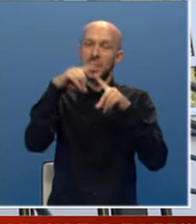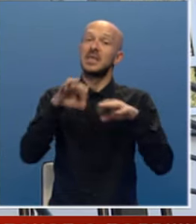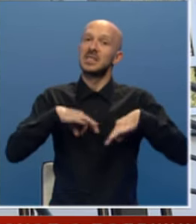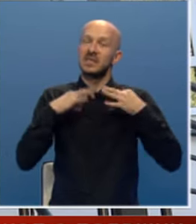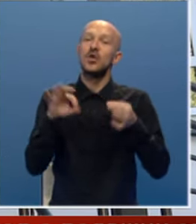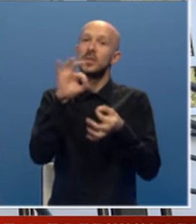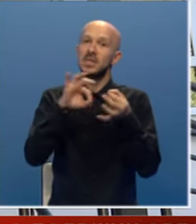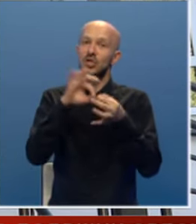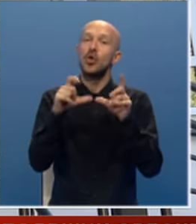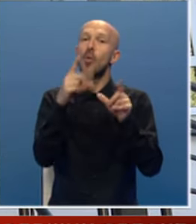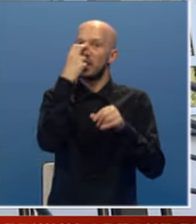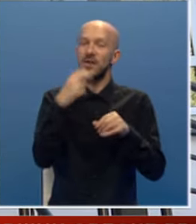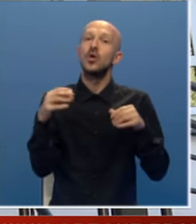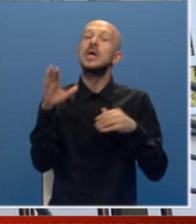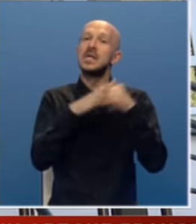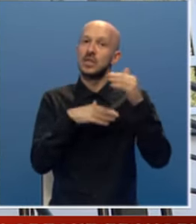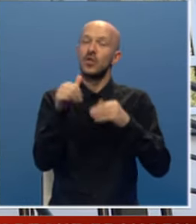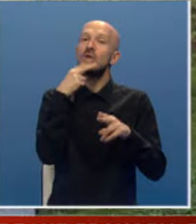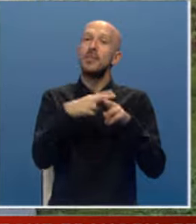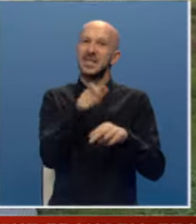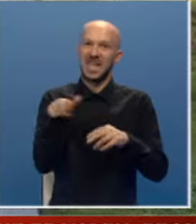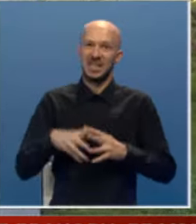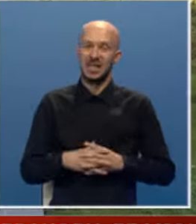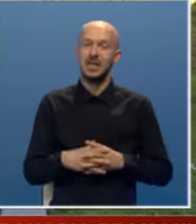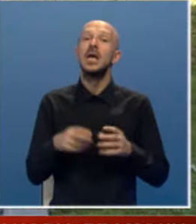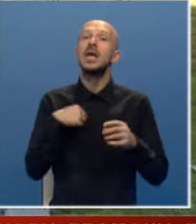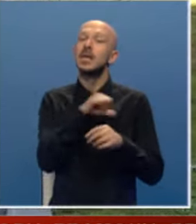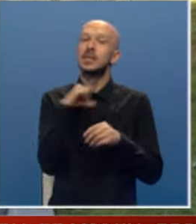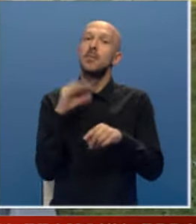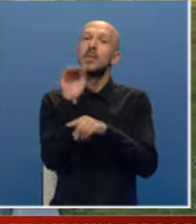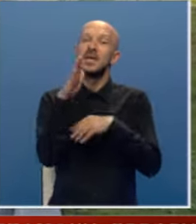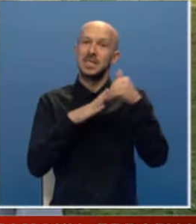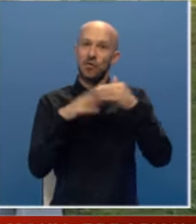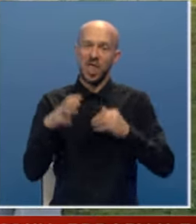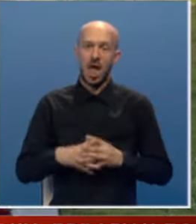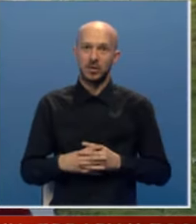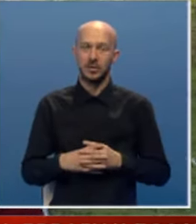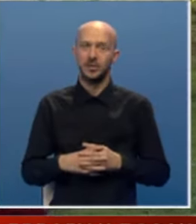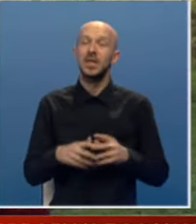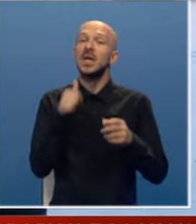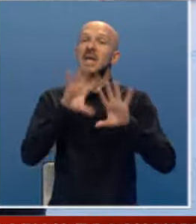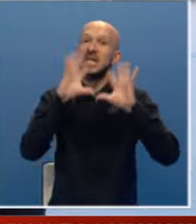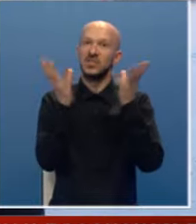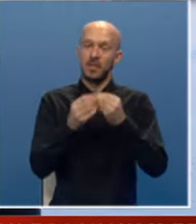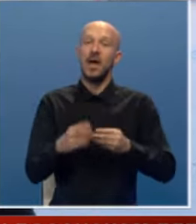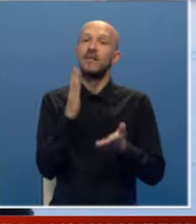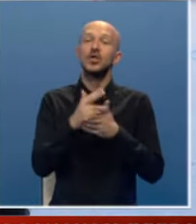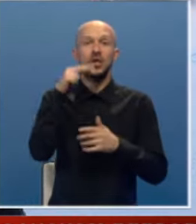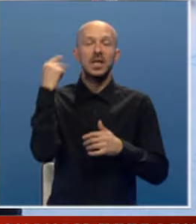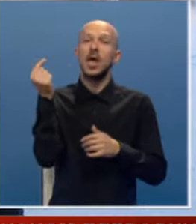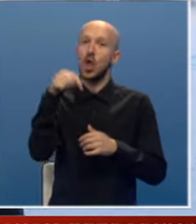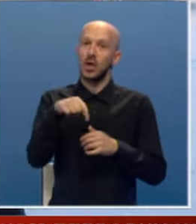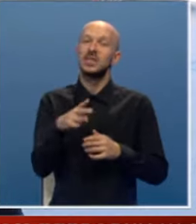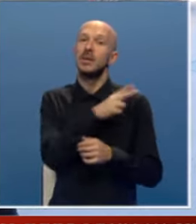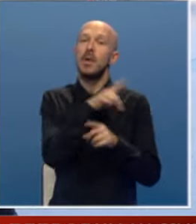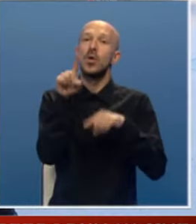Zdravstvenom zaštitom u Prnjavoru zadovoljni i pacijenti. Baš sam prezadovoljna sa njima i sa svima. Već tri dana dolazi i